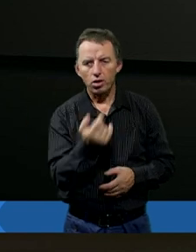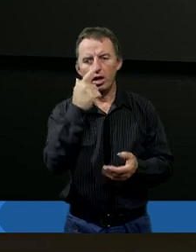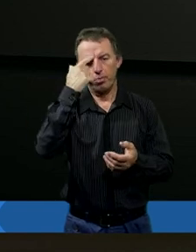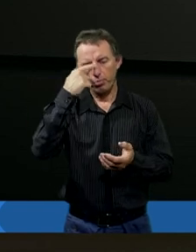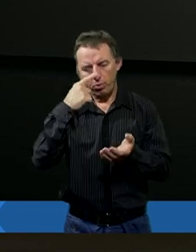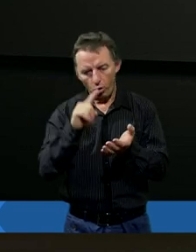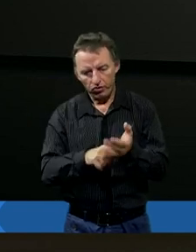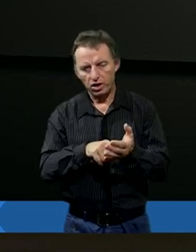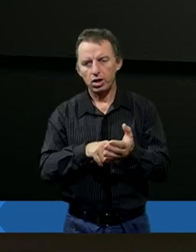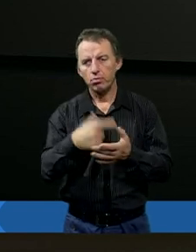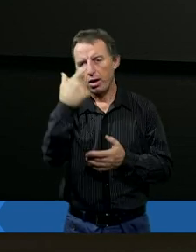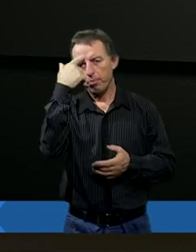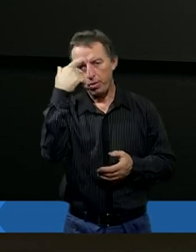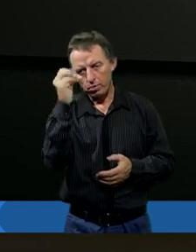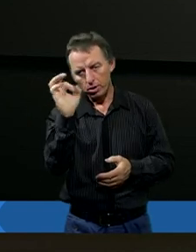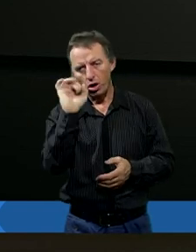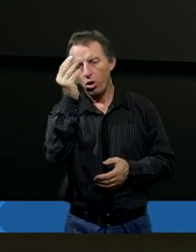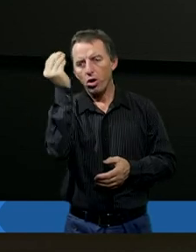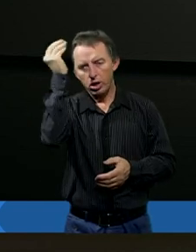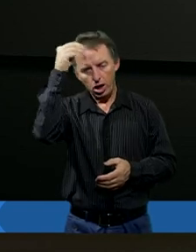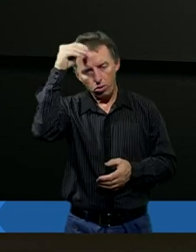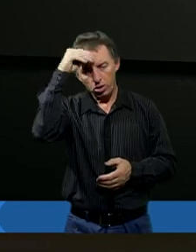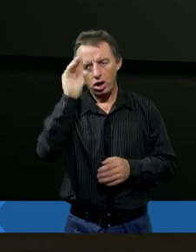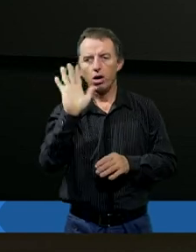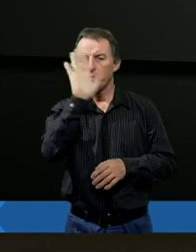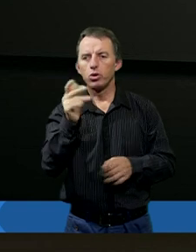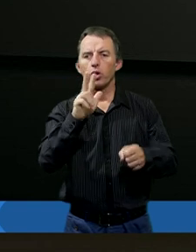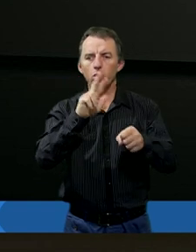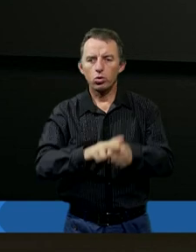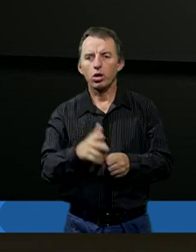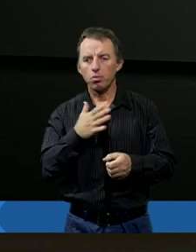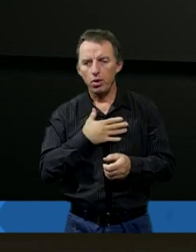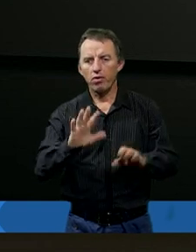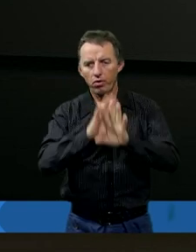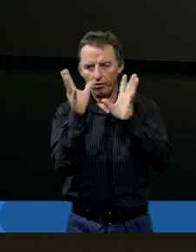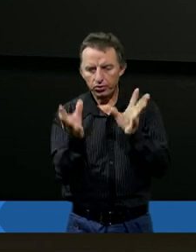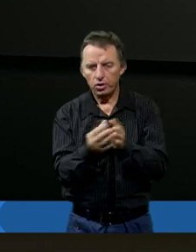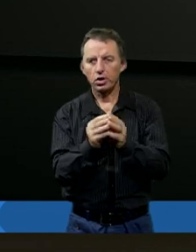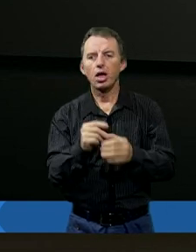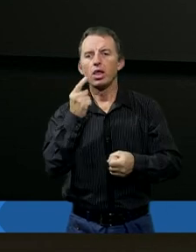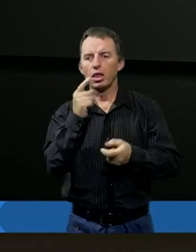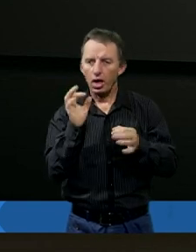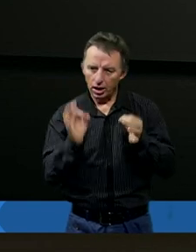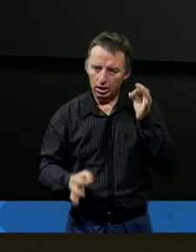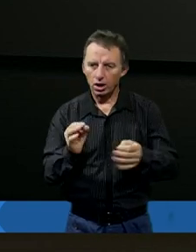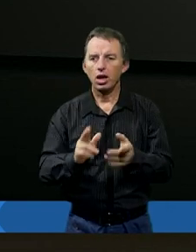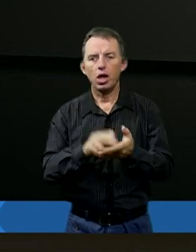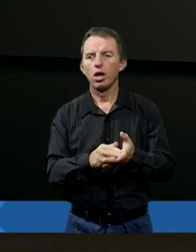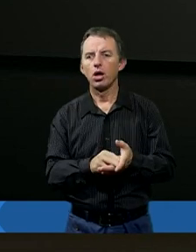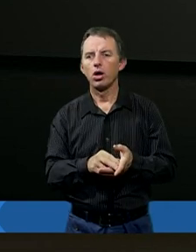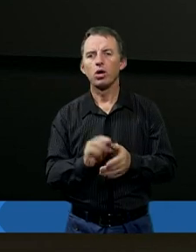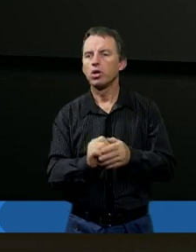powinniśmy pamiętać o naukach Bożych, który uczy nas umiaru we wszystkim. Czyli zdecydowanie na pewno nie